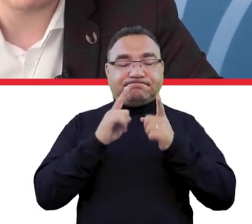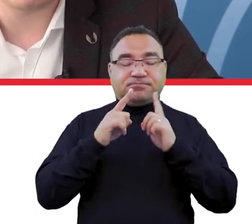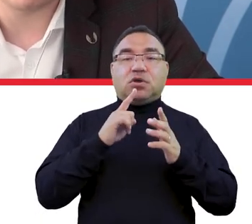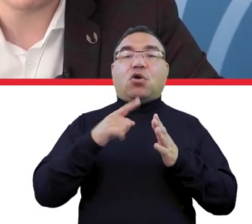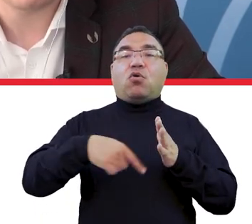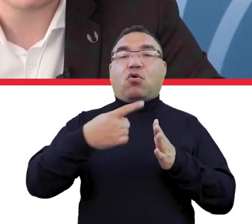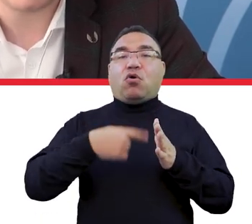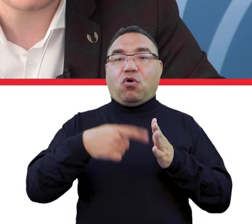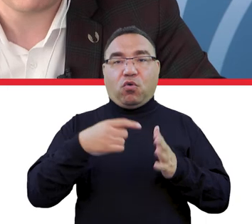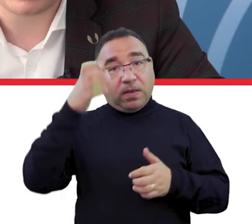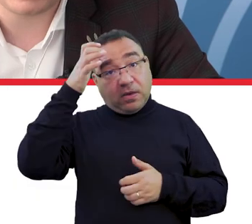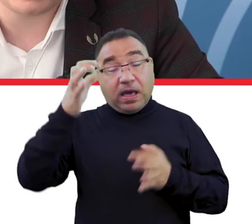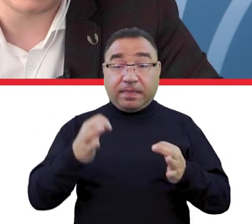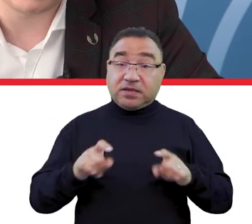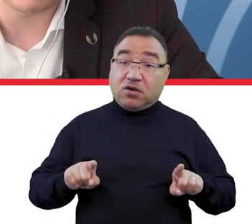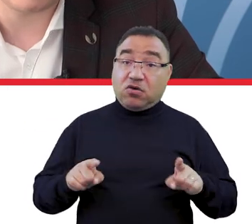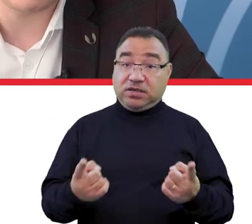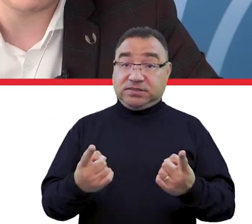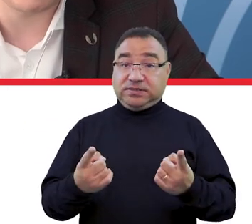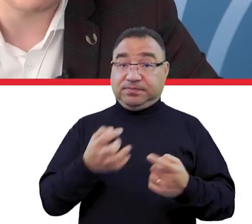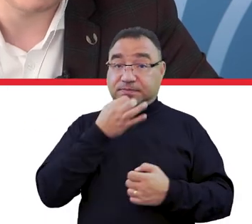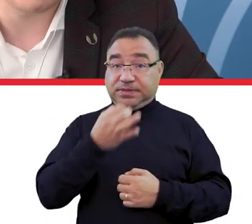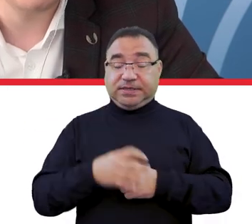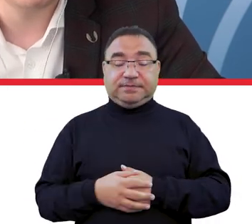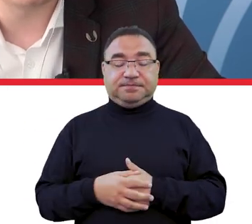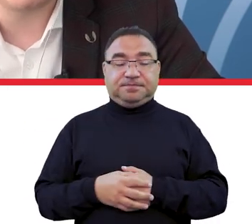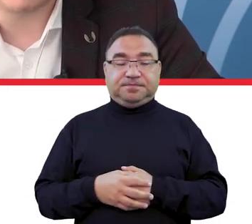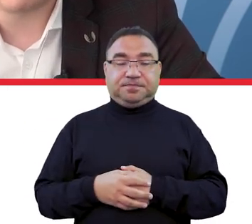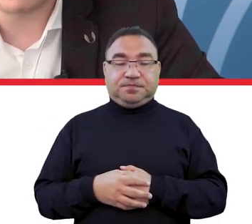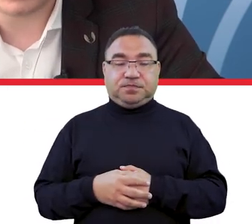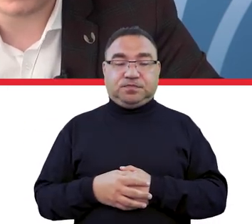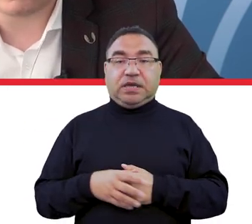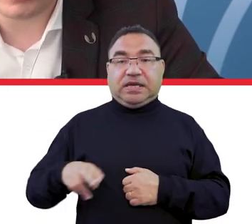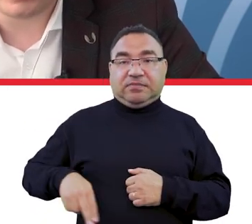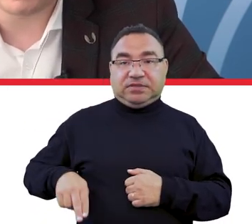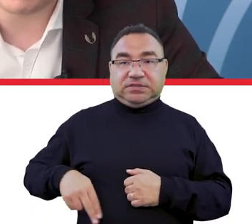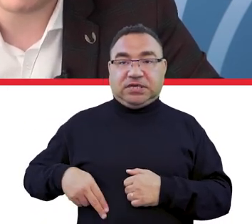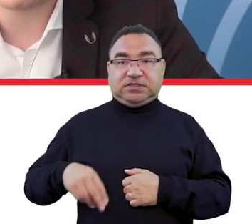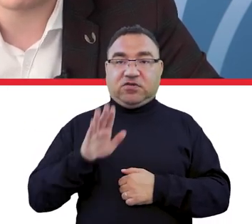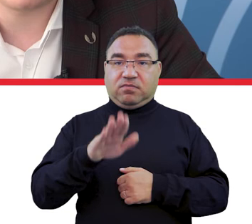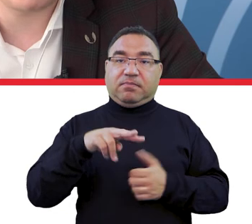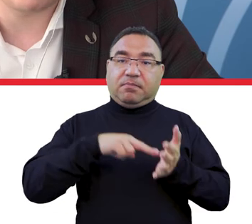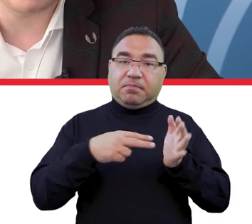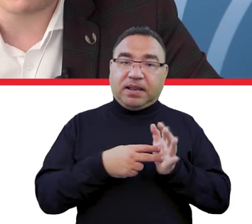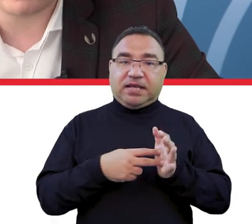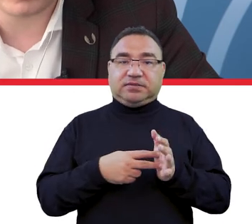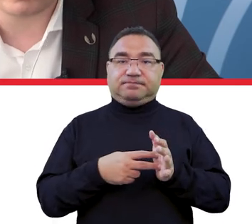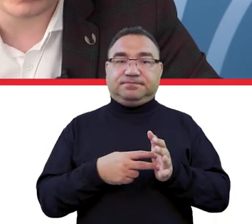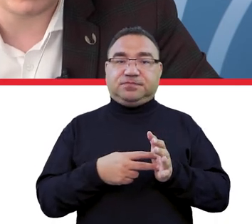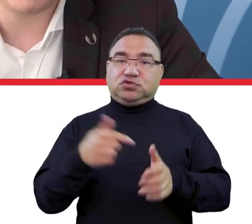natomiast tutaj bardziej takie organizacyjne, organizacyjna kwestia. Czy ministerstwo ma zamiar zobowiązać